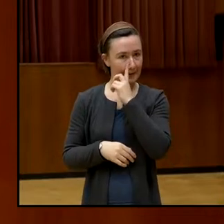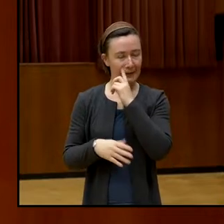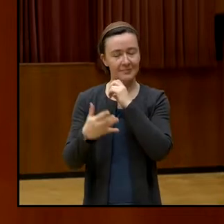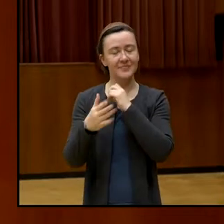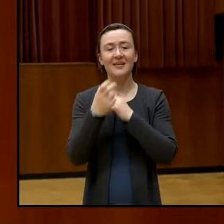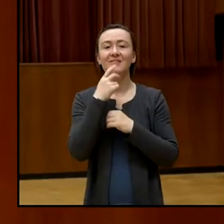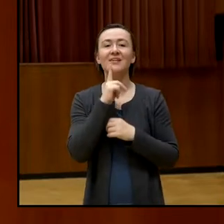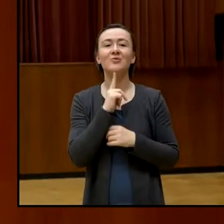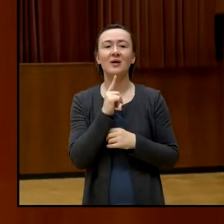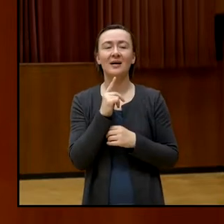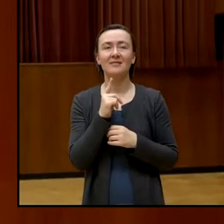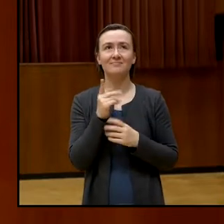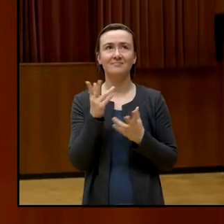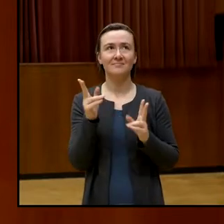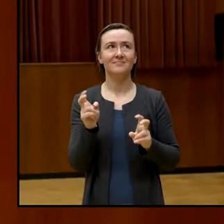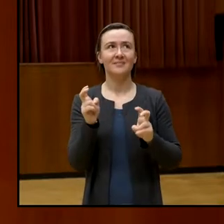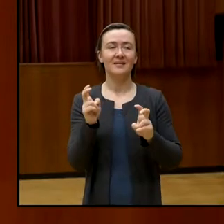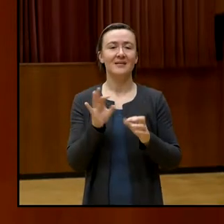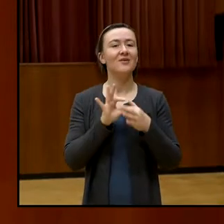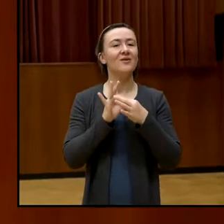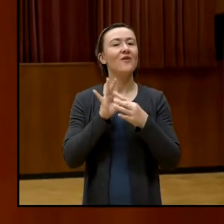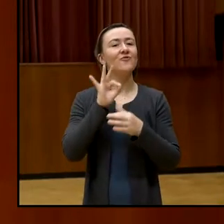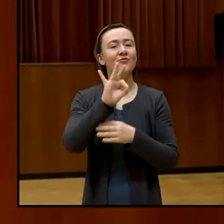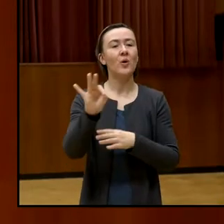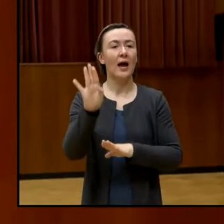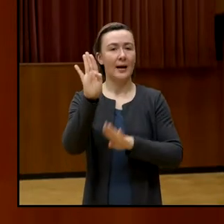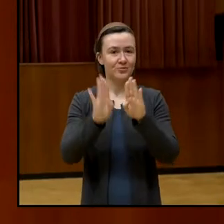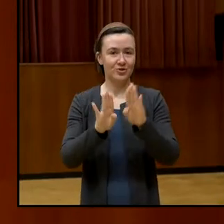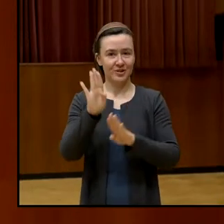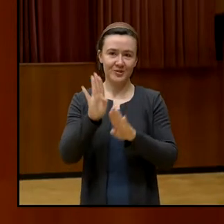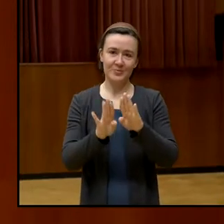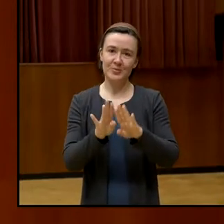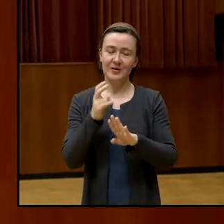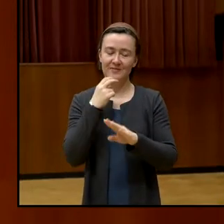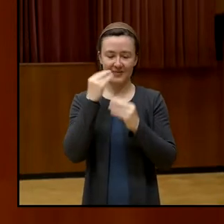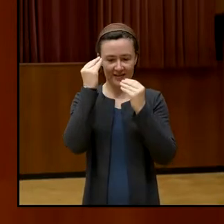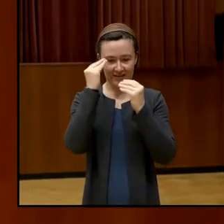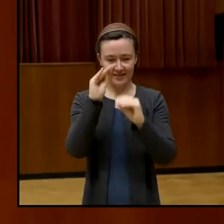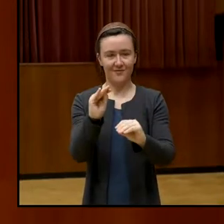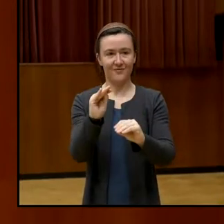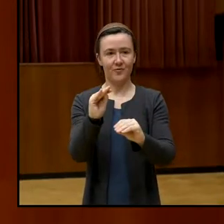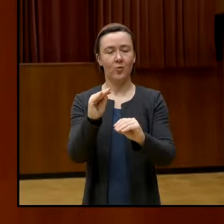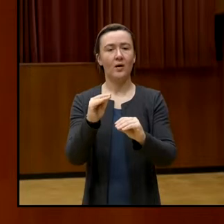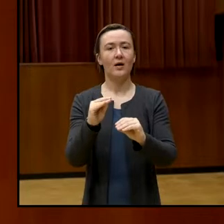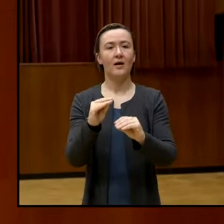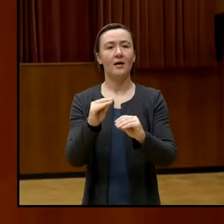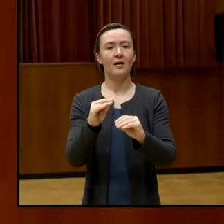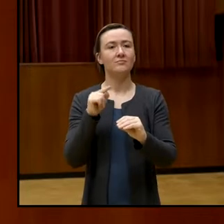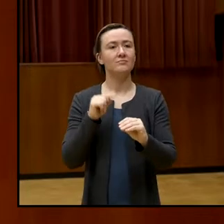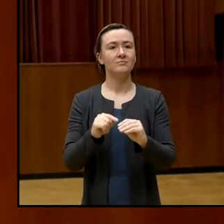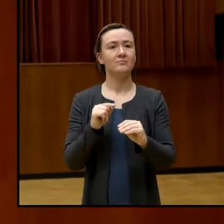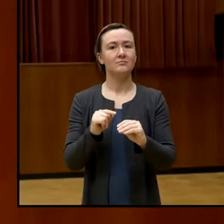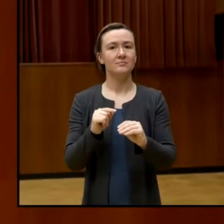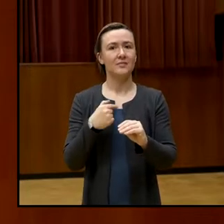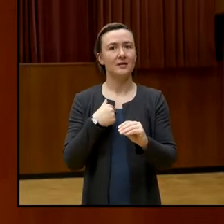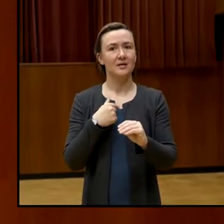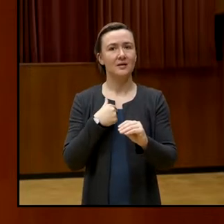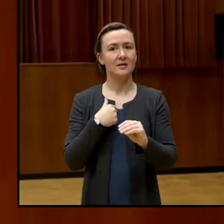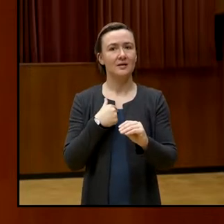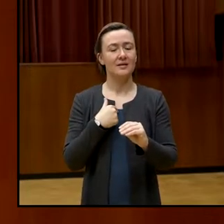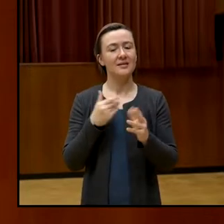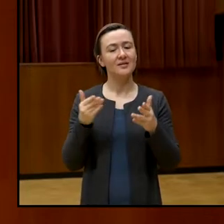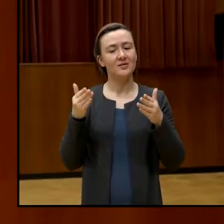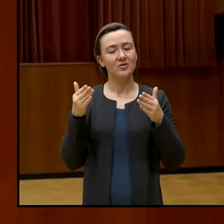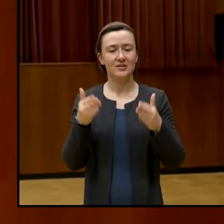Nein, ich wollte nur sozusagen für die Abstimmung irgendwie sagen, ich konzentriere mich sozusagen auf die demokratische